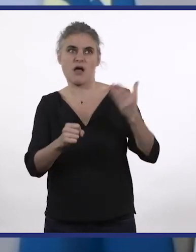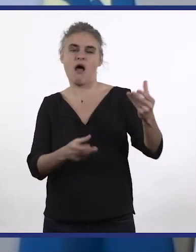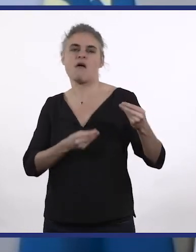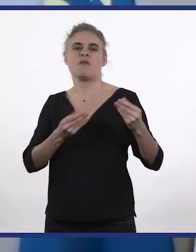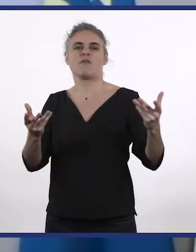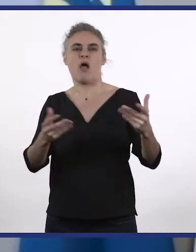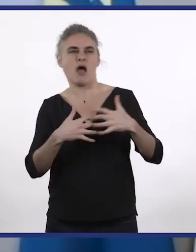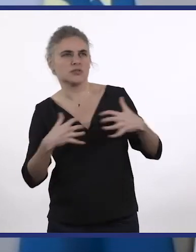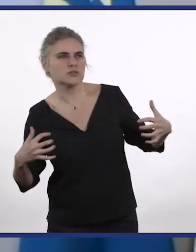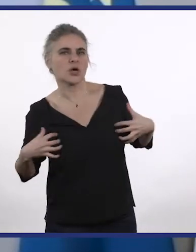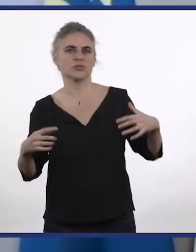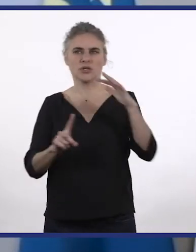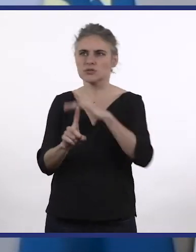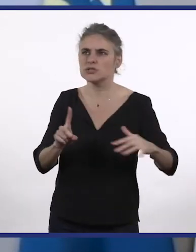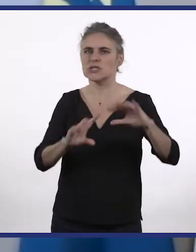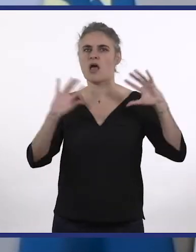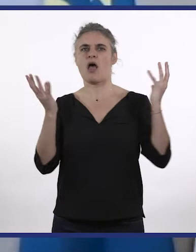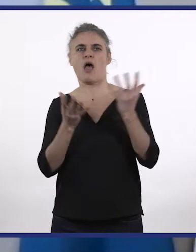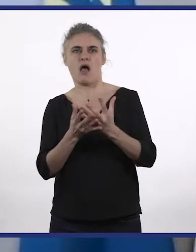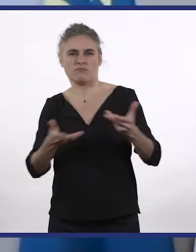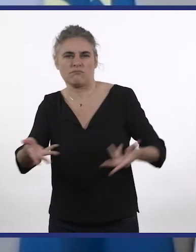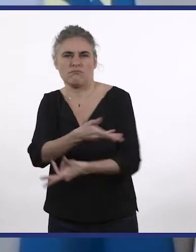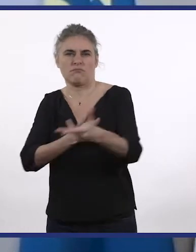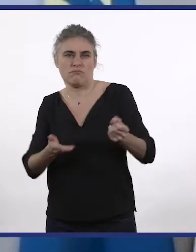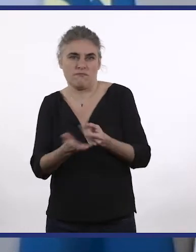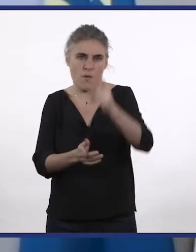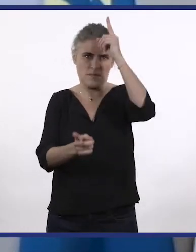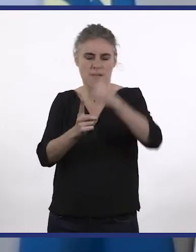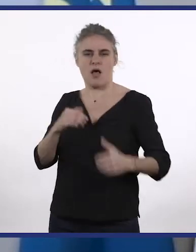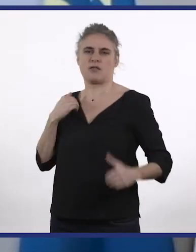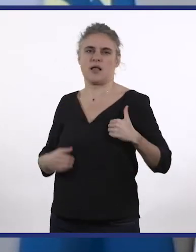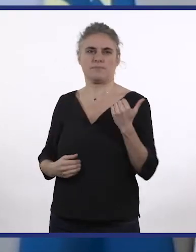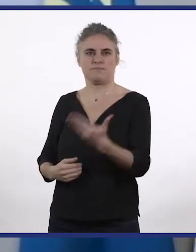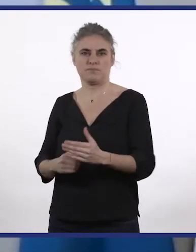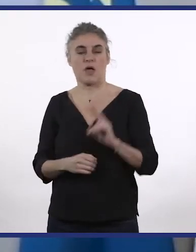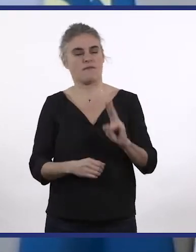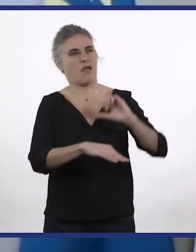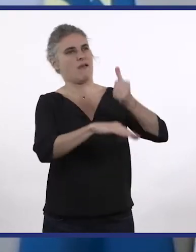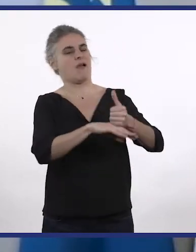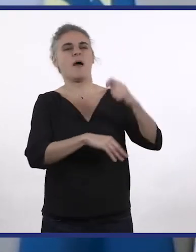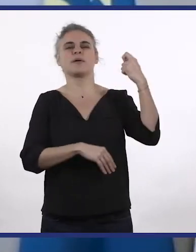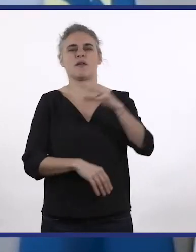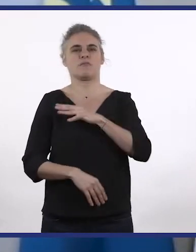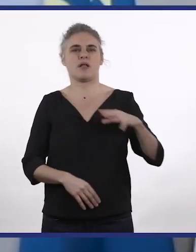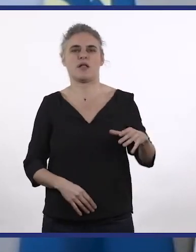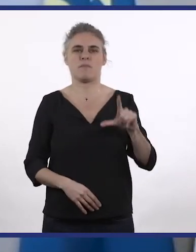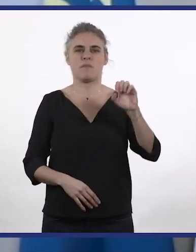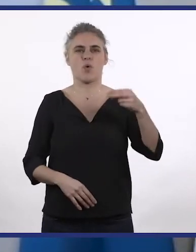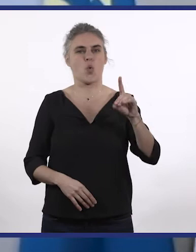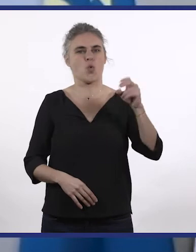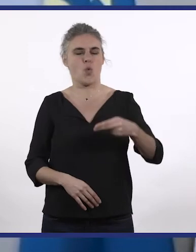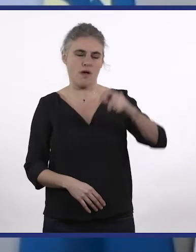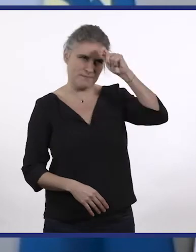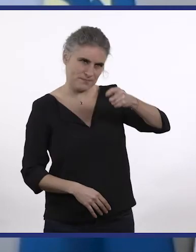scientifique et la société sur la réalité de ce handicap. Et je tiens à saluer sa présidente Jacqueline Mandon. Sera